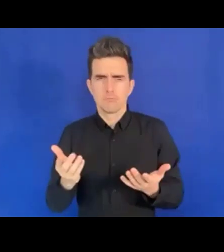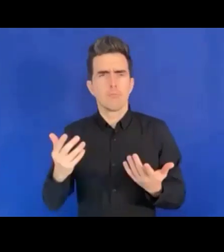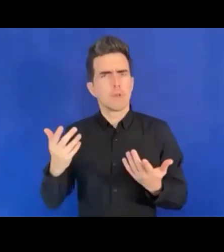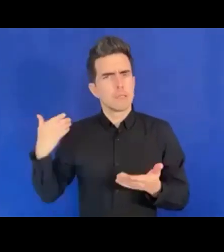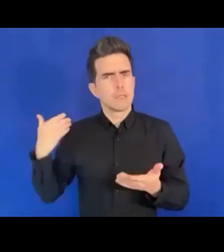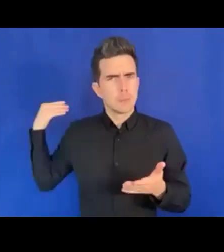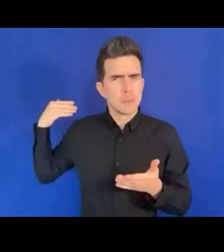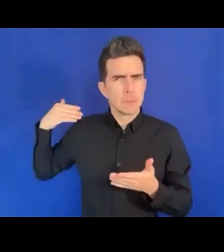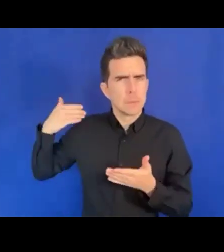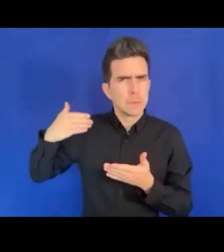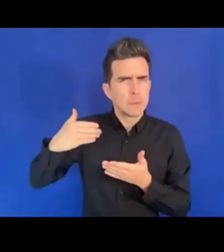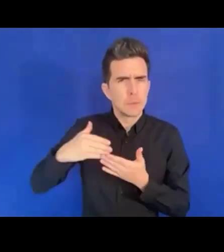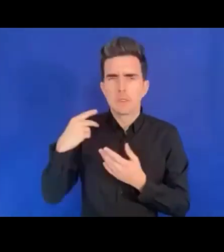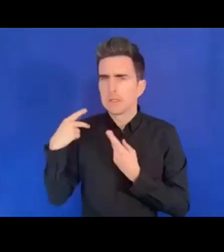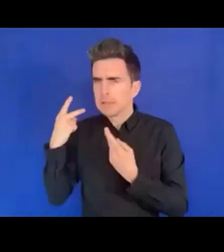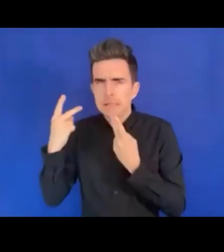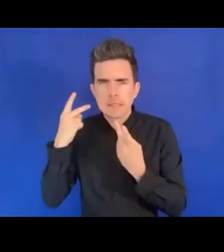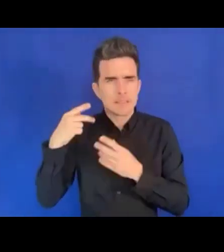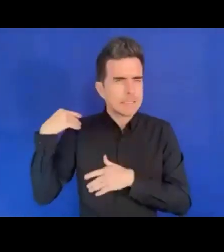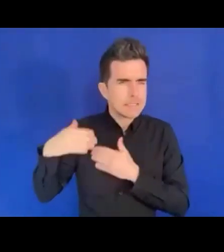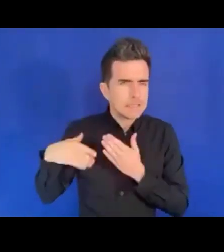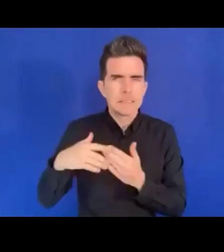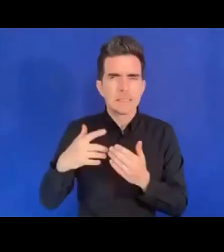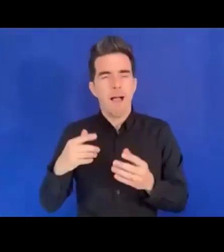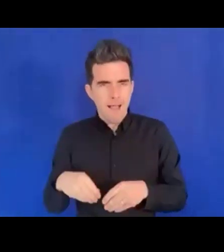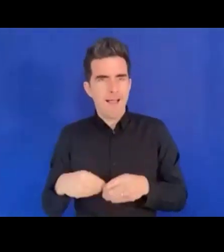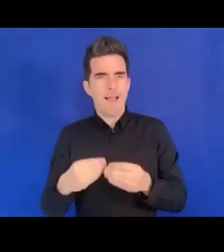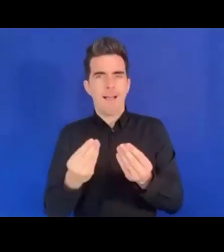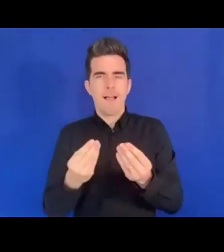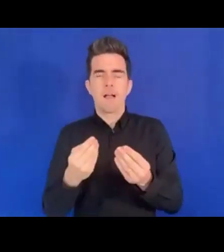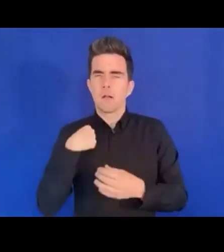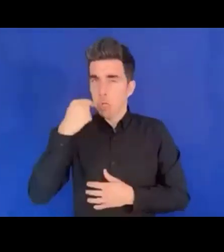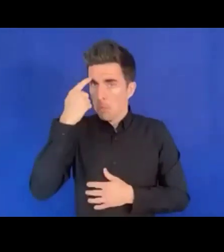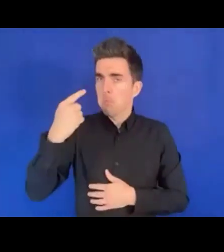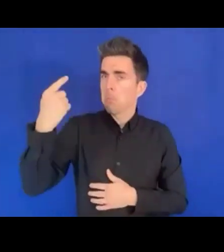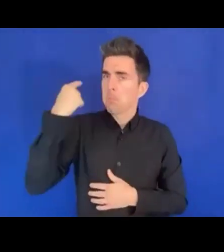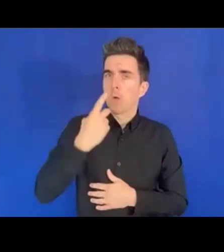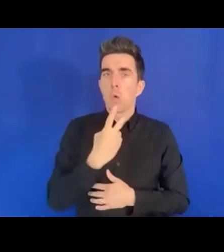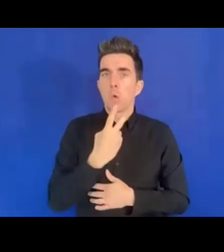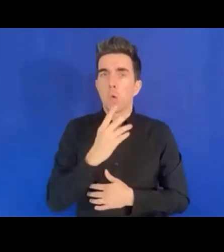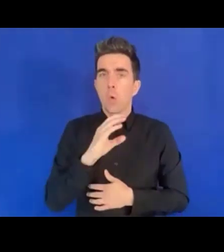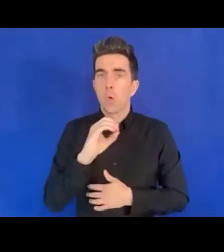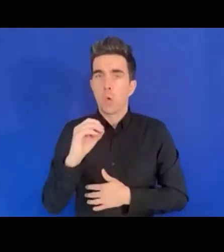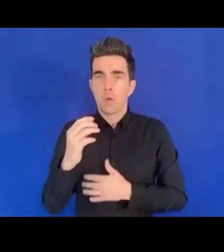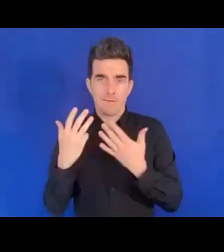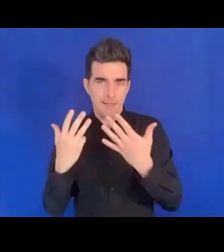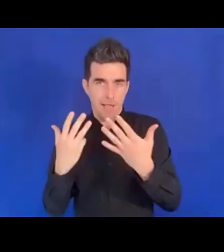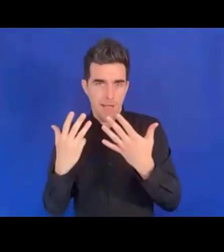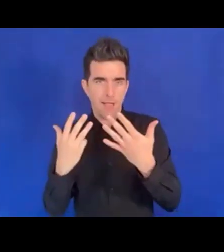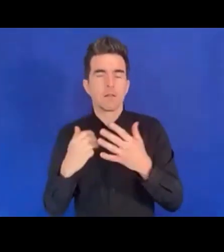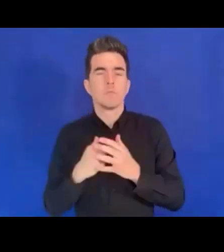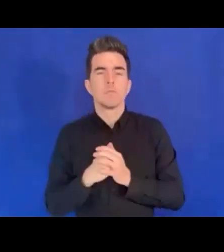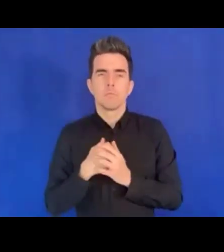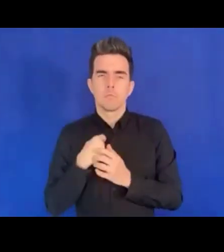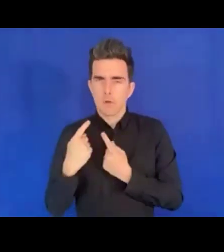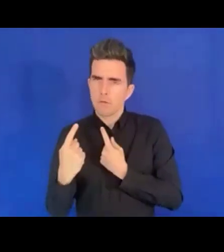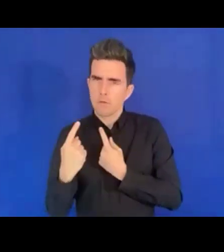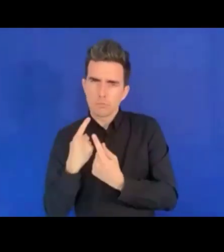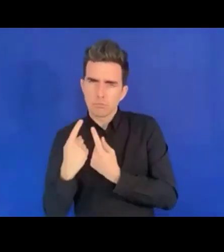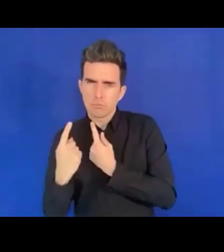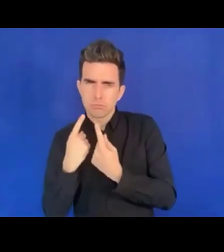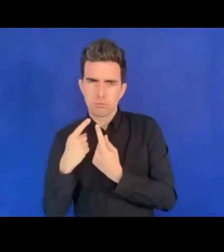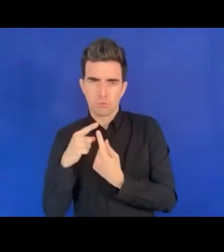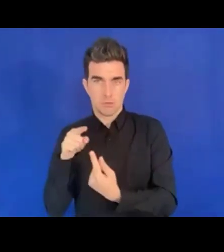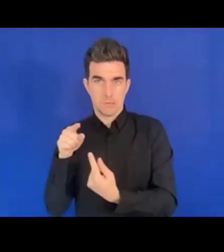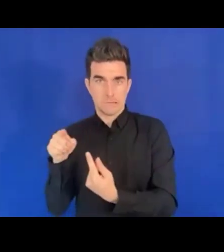Je me souviens qu'en 2019, j'ai eu cette conversation avec Monsieur Raoul Salassay et